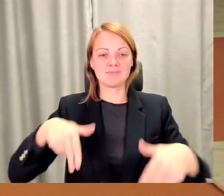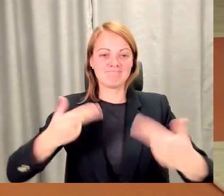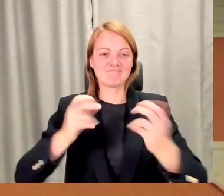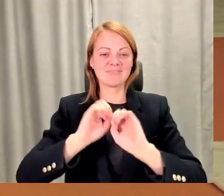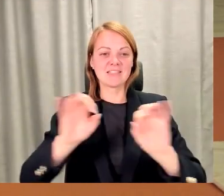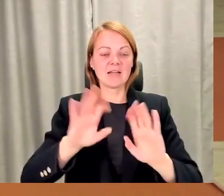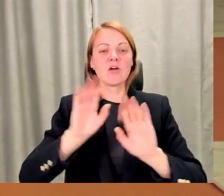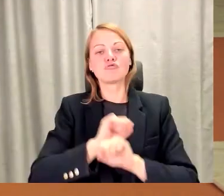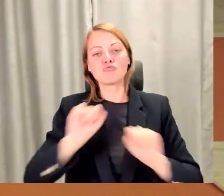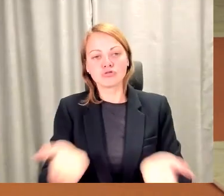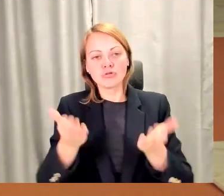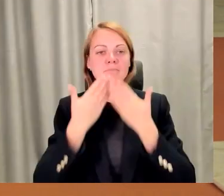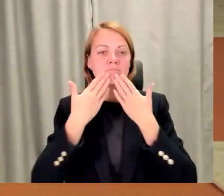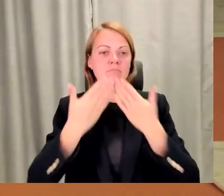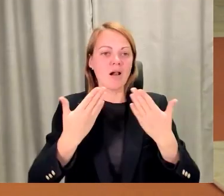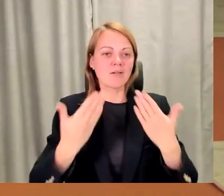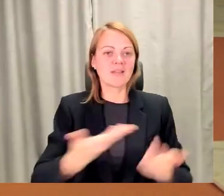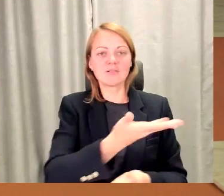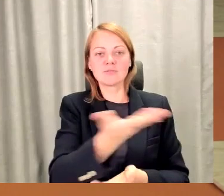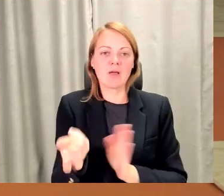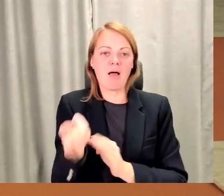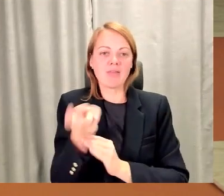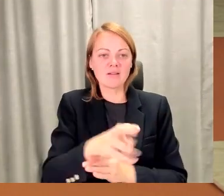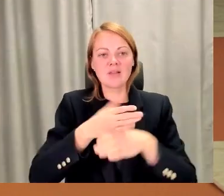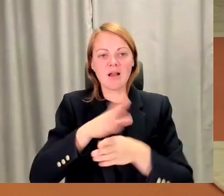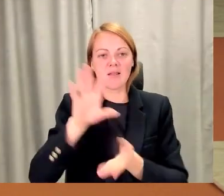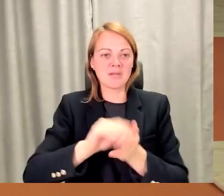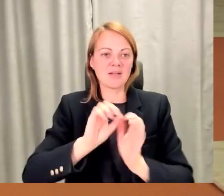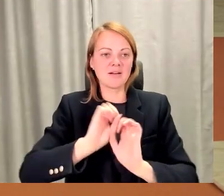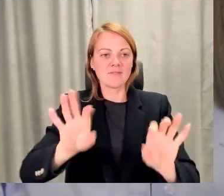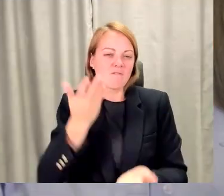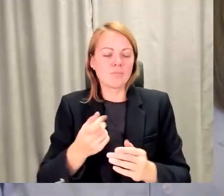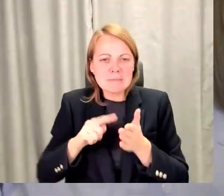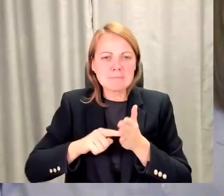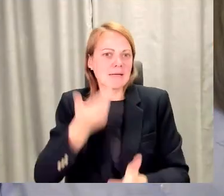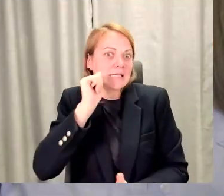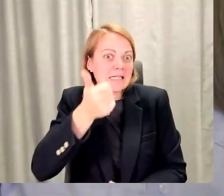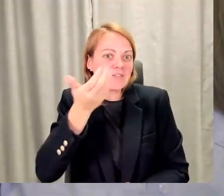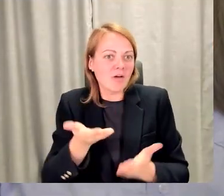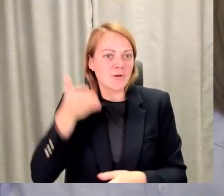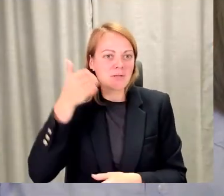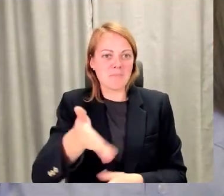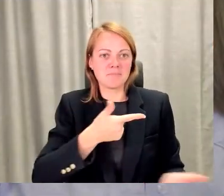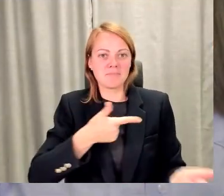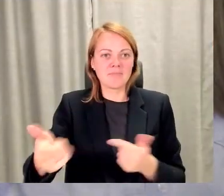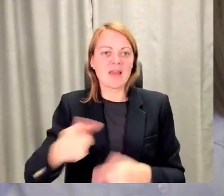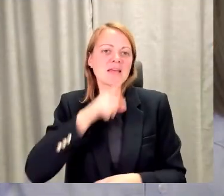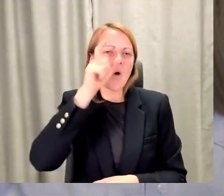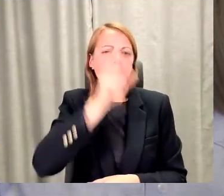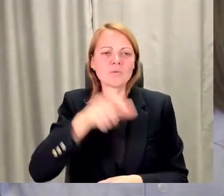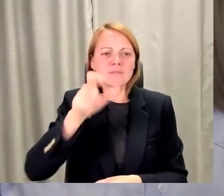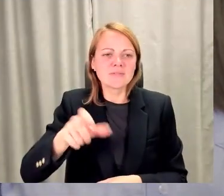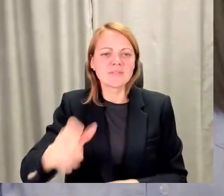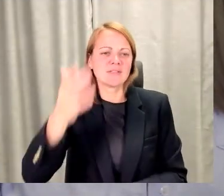dalījāties ar savu pieredzi, devāt, iespējams, kādam impulsu jau rīt darīt kaut ko. Jauniet cilvēki skaisti jums ir karjeras nedēļa